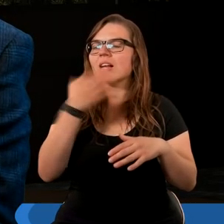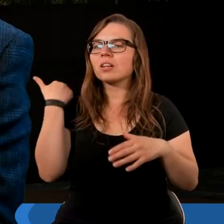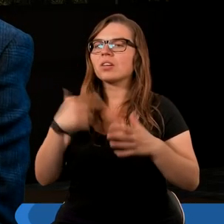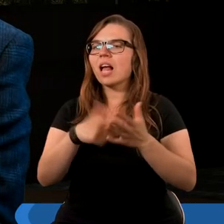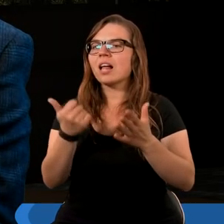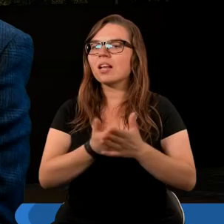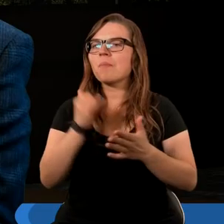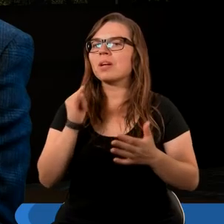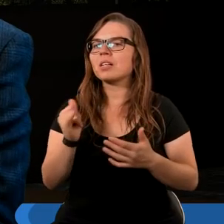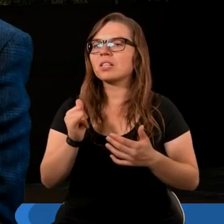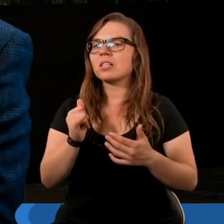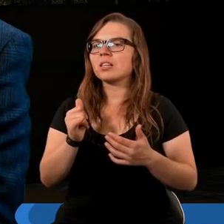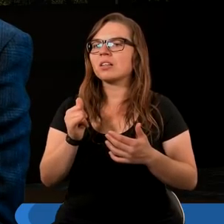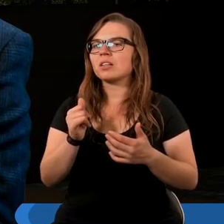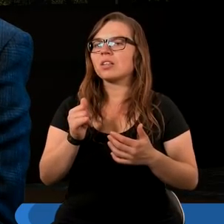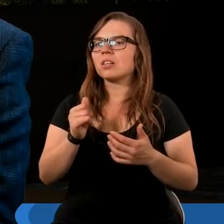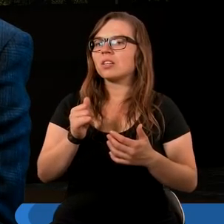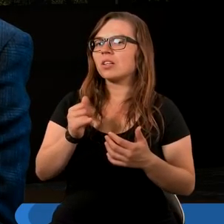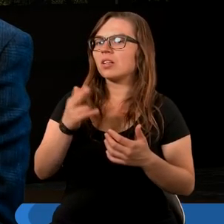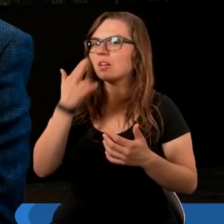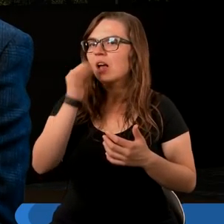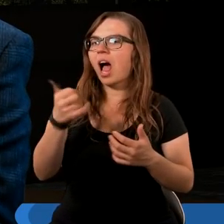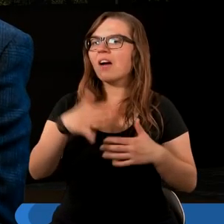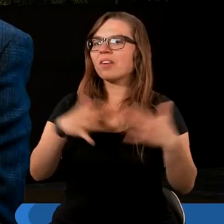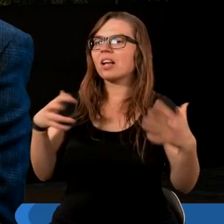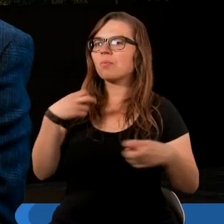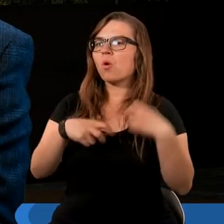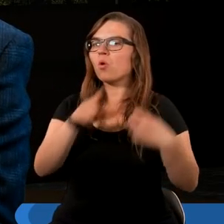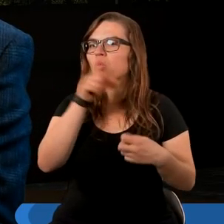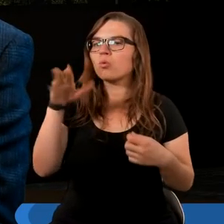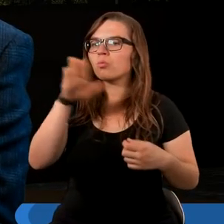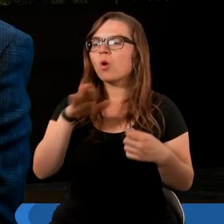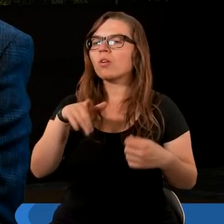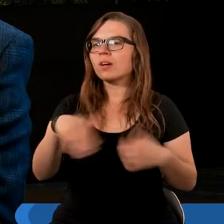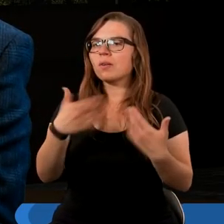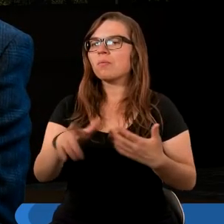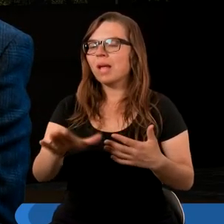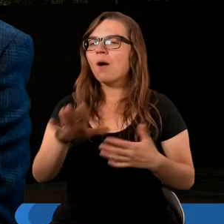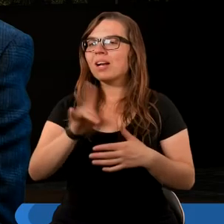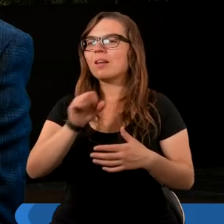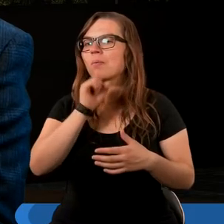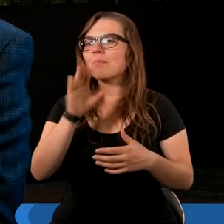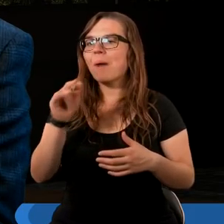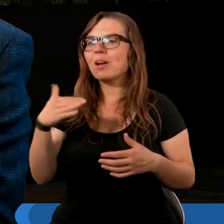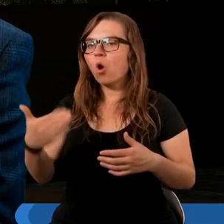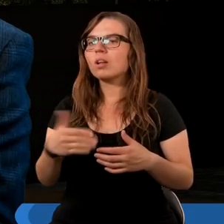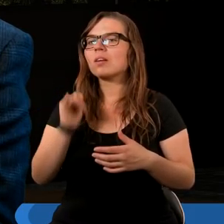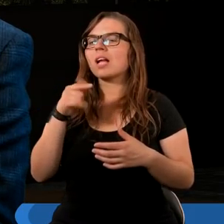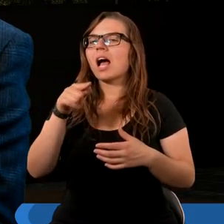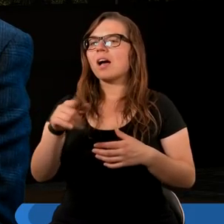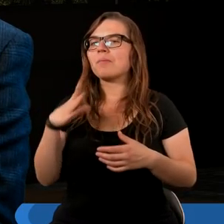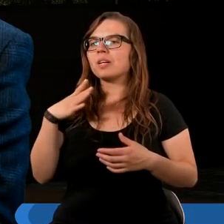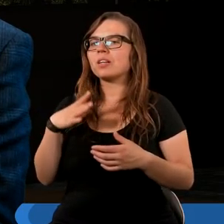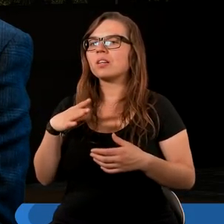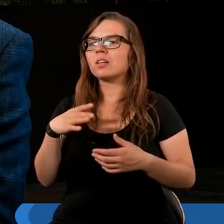Starego Testamentu i widzieli jak wielki problem lud Boży wtedy miał z Babylonem, kiedy ten